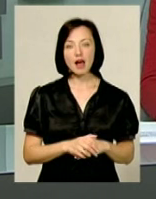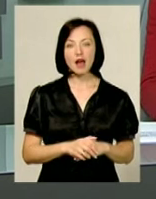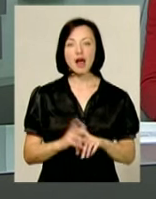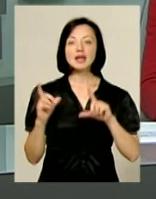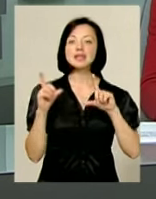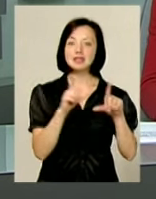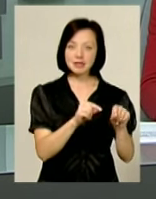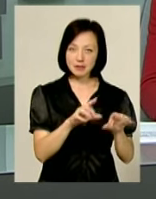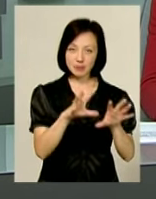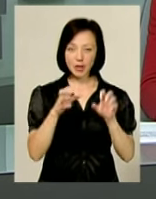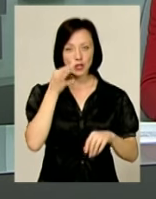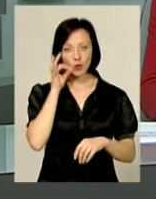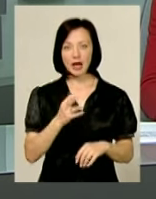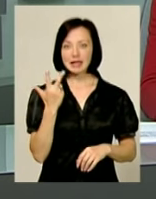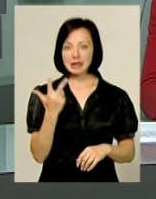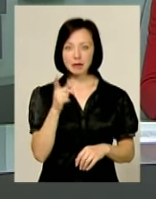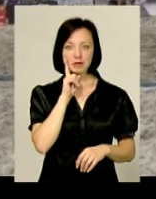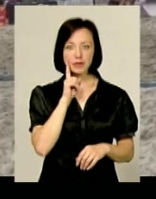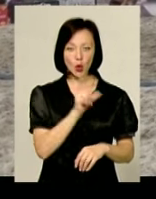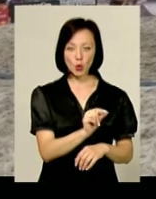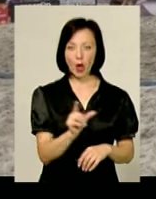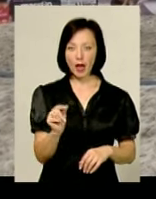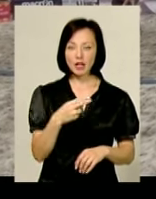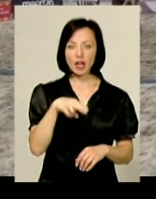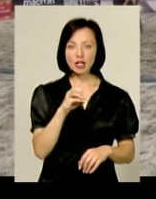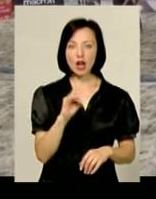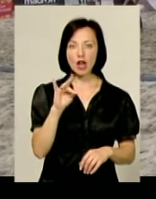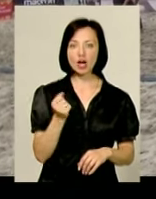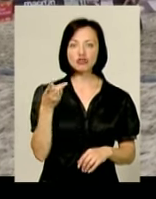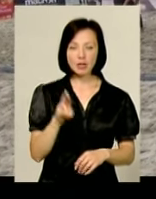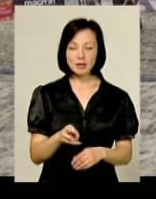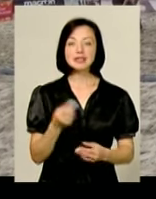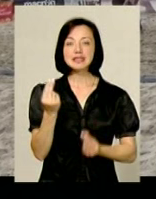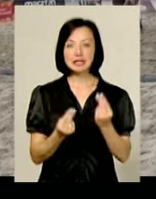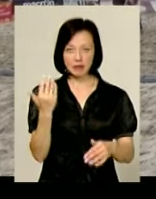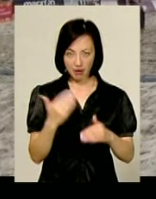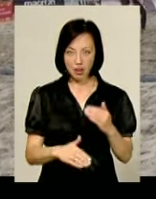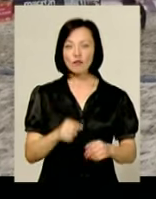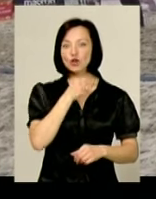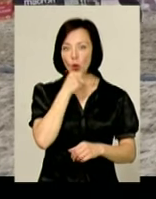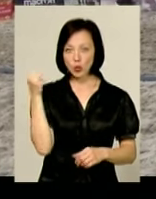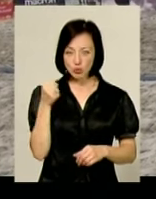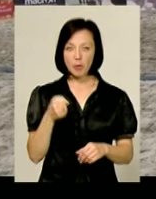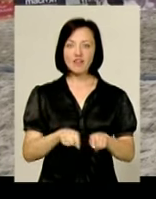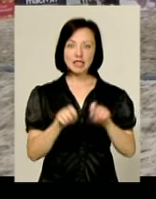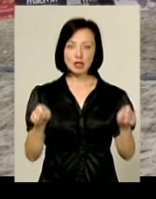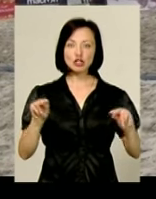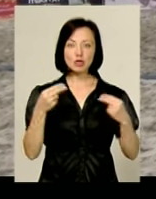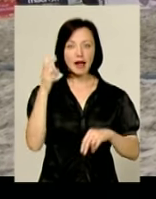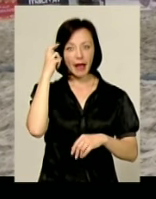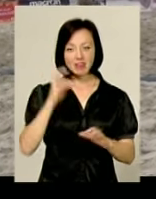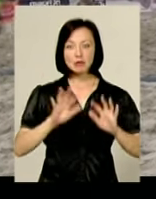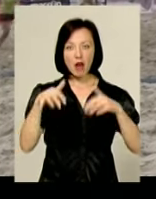'їздили за досвідом. Три підліткових дуети із Деражні зіграли в дорослому відкритому чемпіонаті Києва із пляжного волейболу.